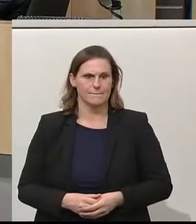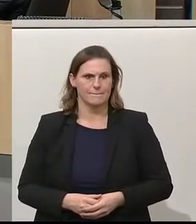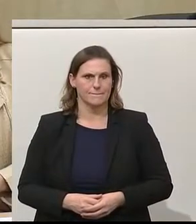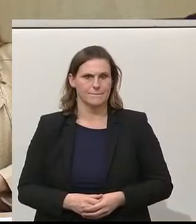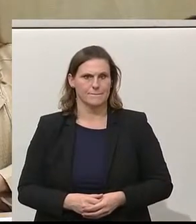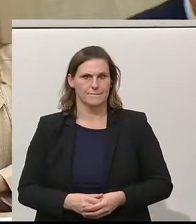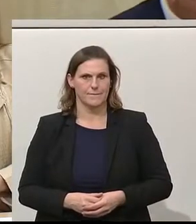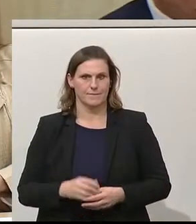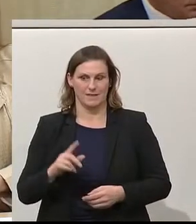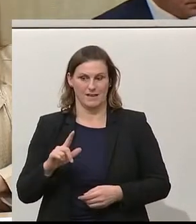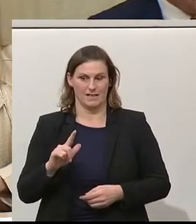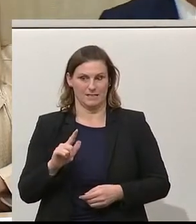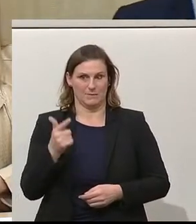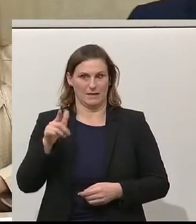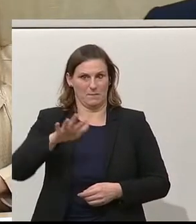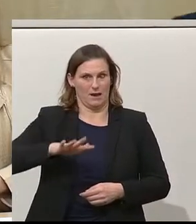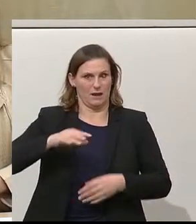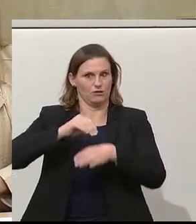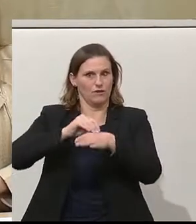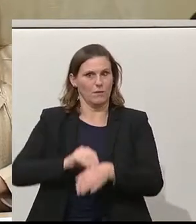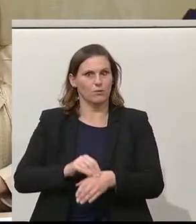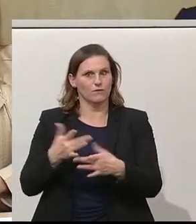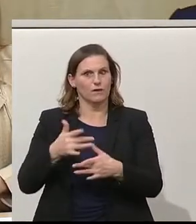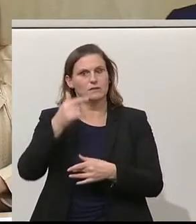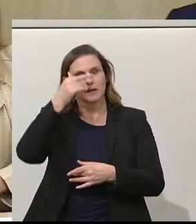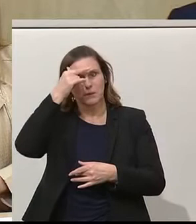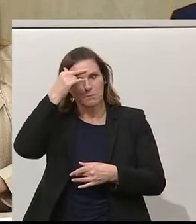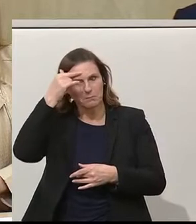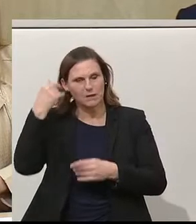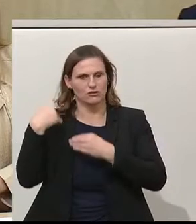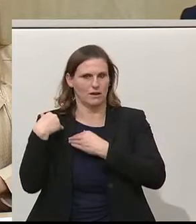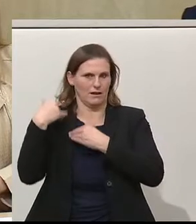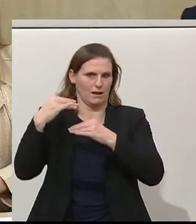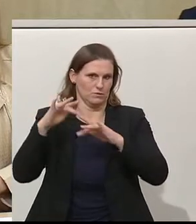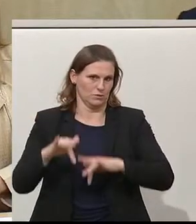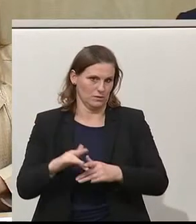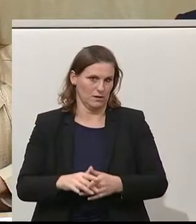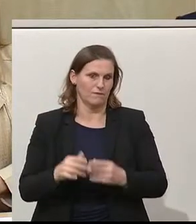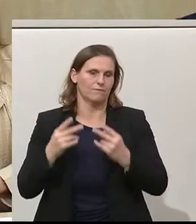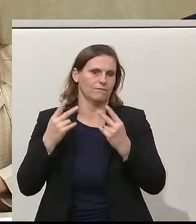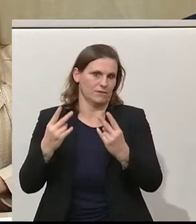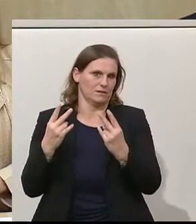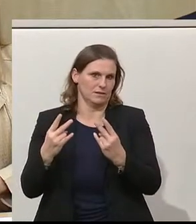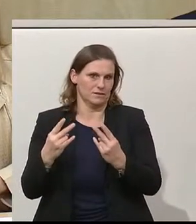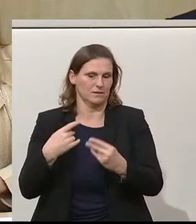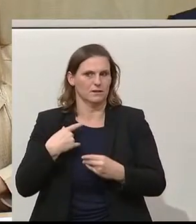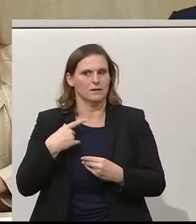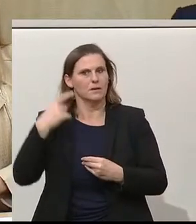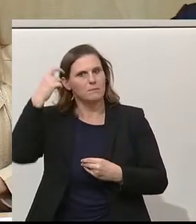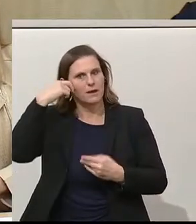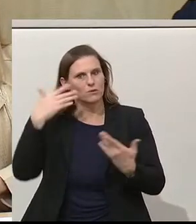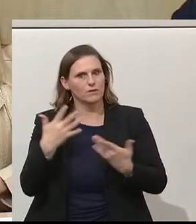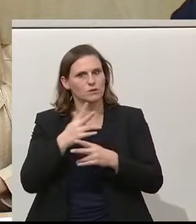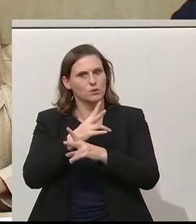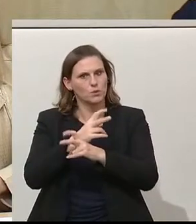Der zweite große Schwerpunkt ist zweifellos die Entlastung der Menschen in Österreich. Ich bin der Meinung, der Staat nimmt den Österreicherinnen